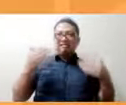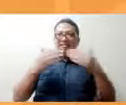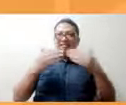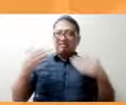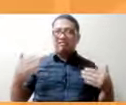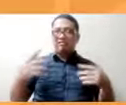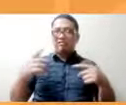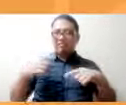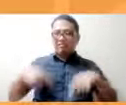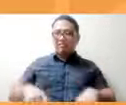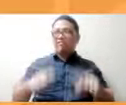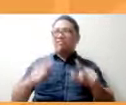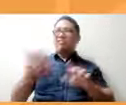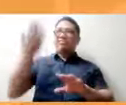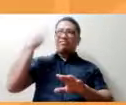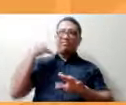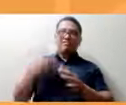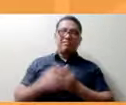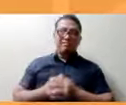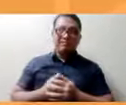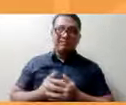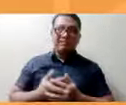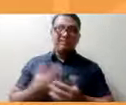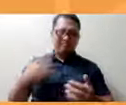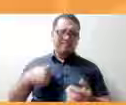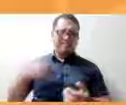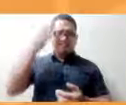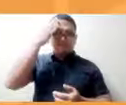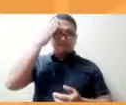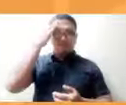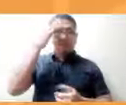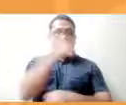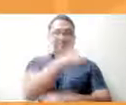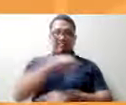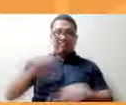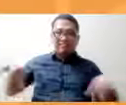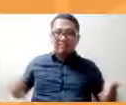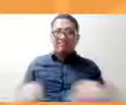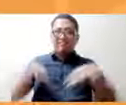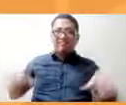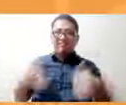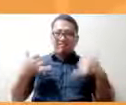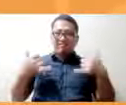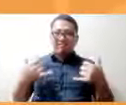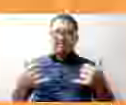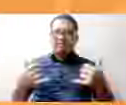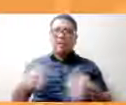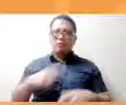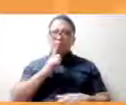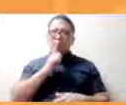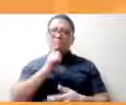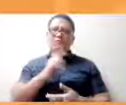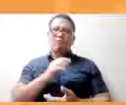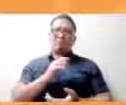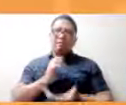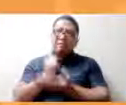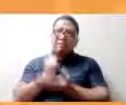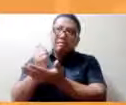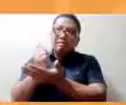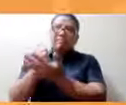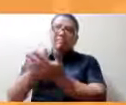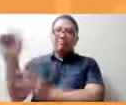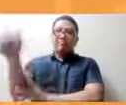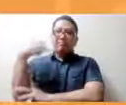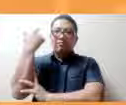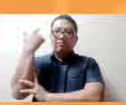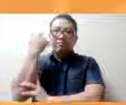pero alam naman namin sa lahat naman ng efforts natin ngayon at lalo na nakakatulong na kami sa government I am